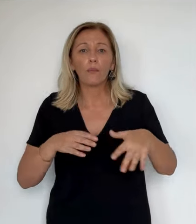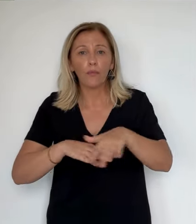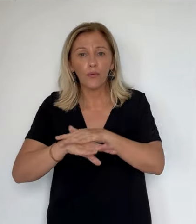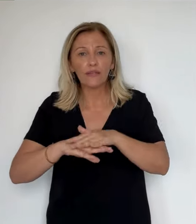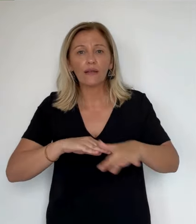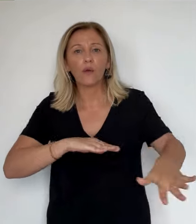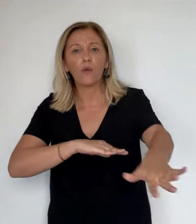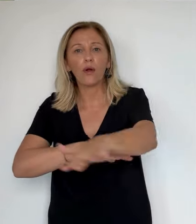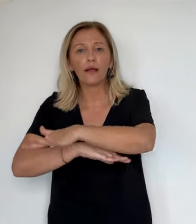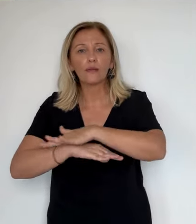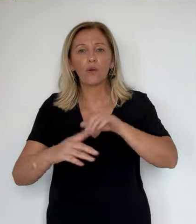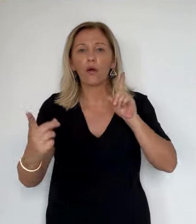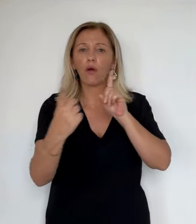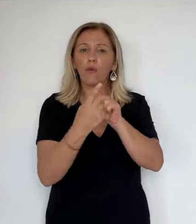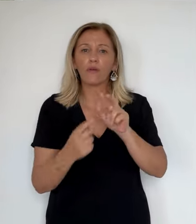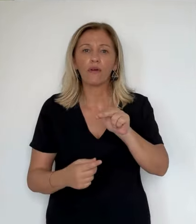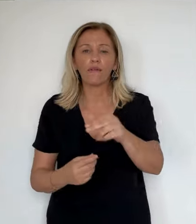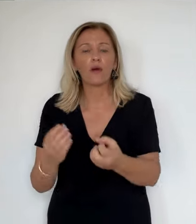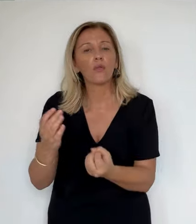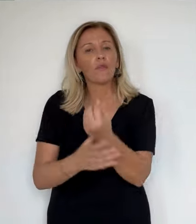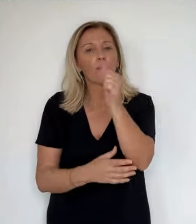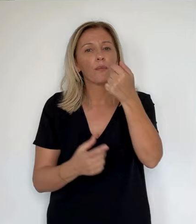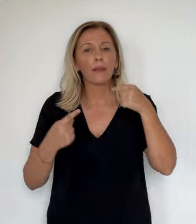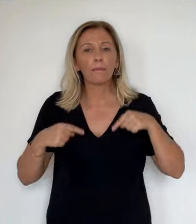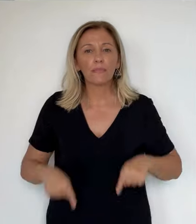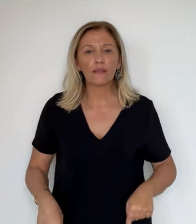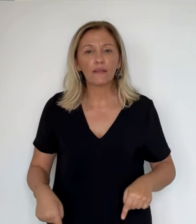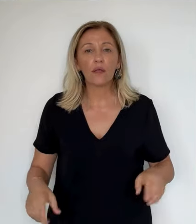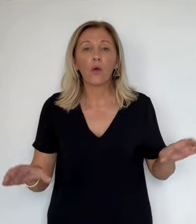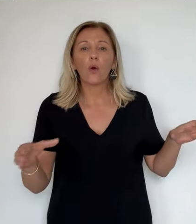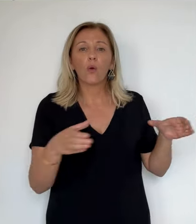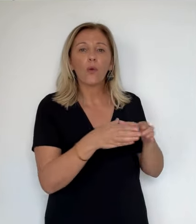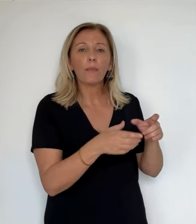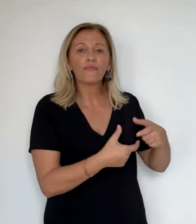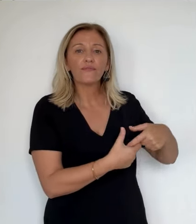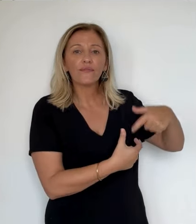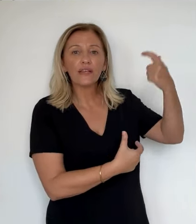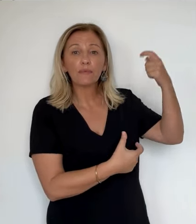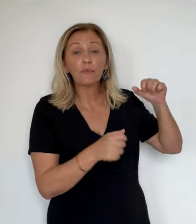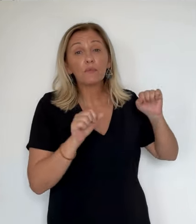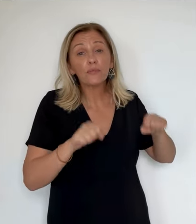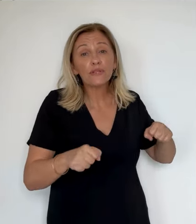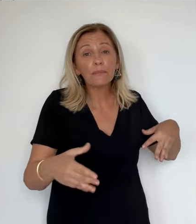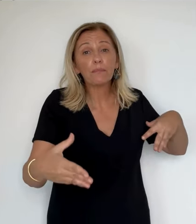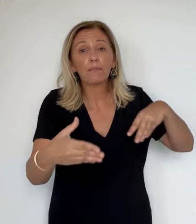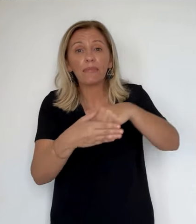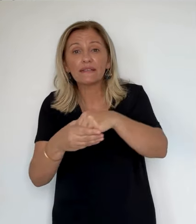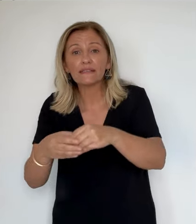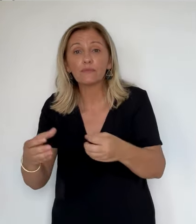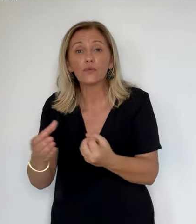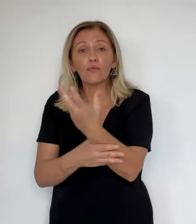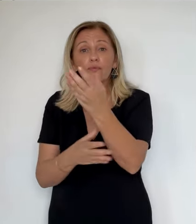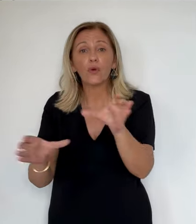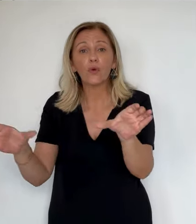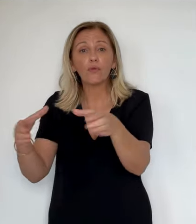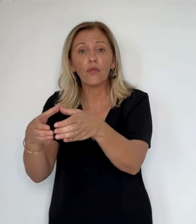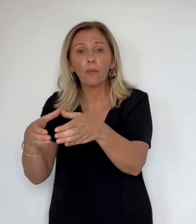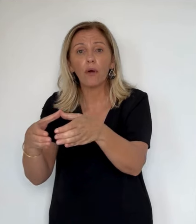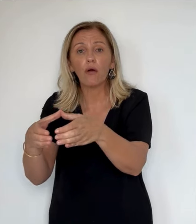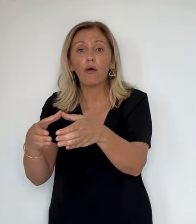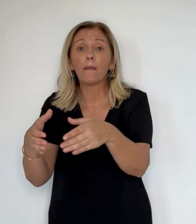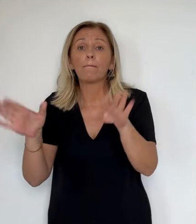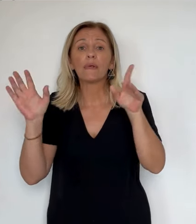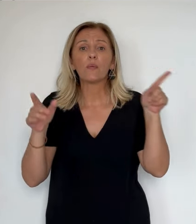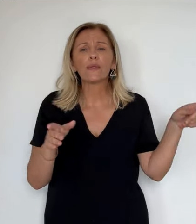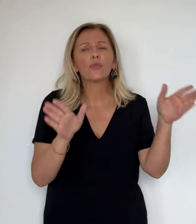intégrante du nouveau gouvernement, sous réserve d'un certain nombre de garanties politiques. Je voudrais que nous puissions nous voir dans les prochains jours, dans les prochaines